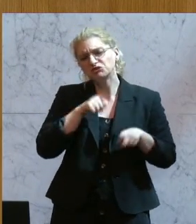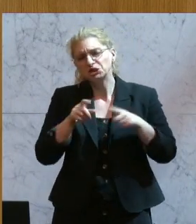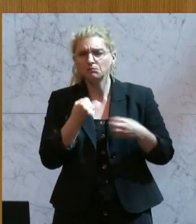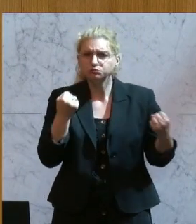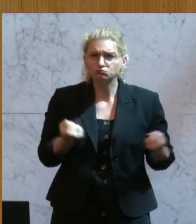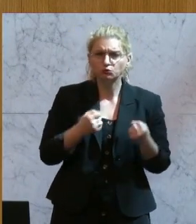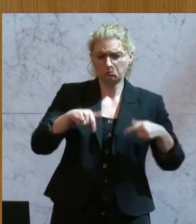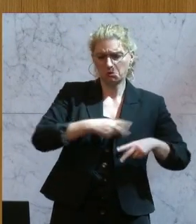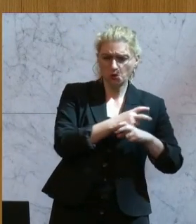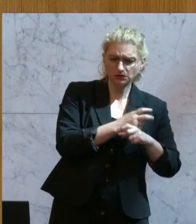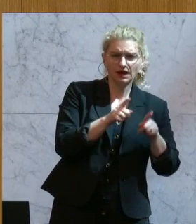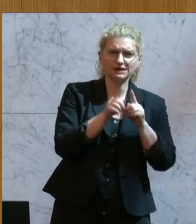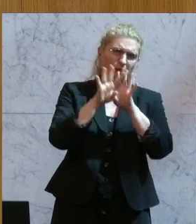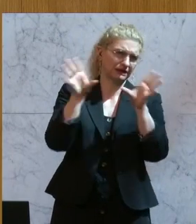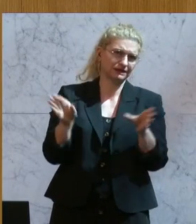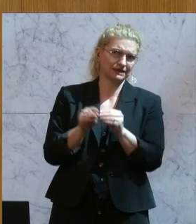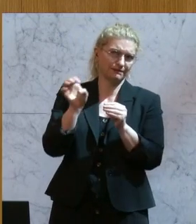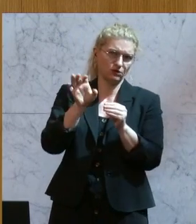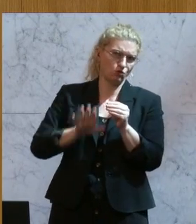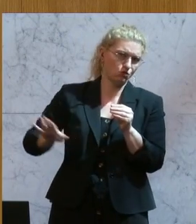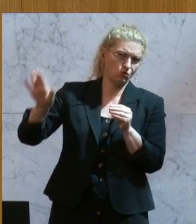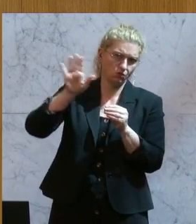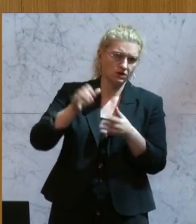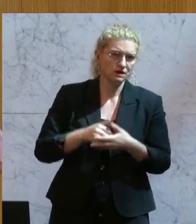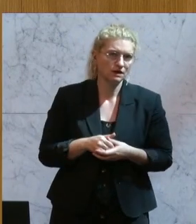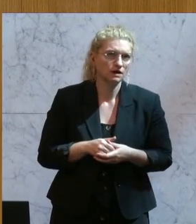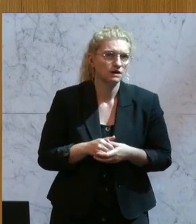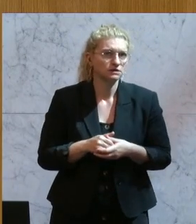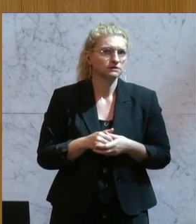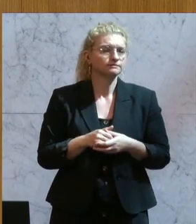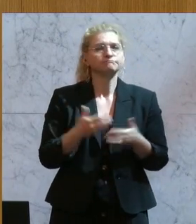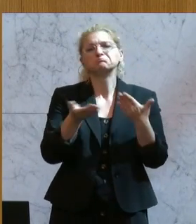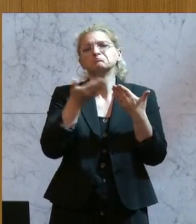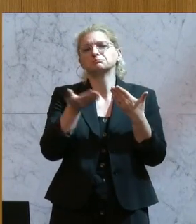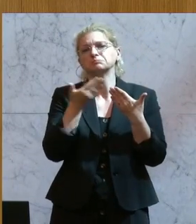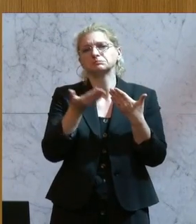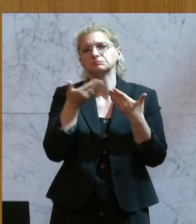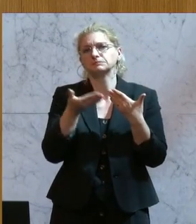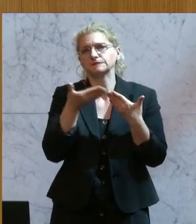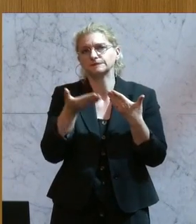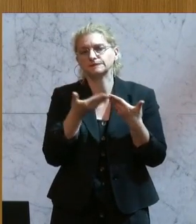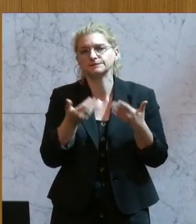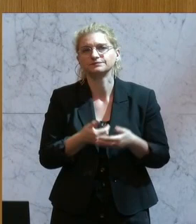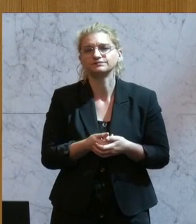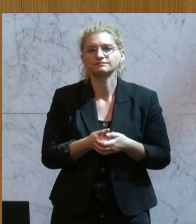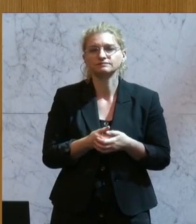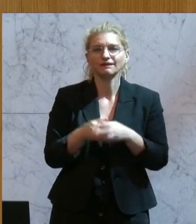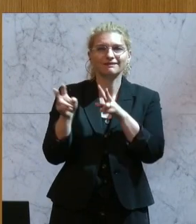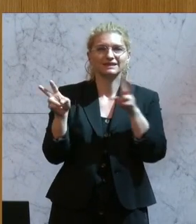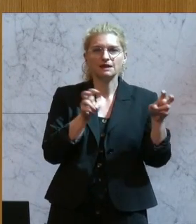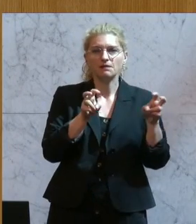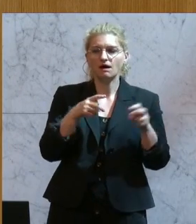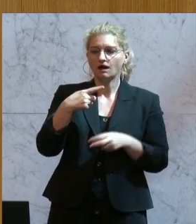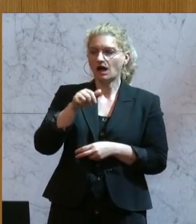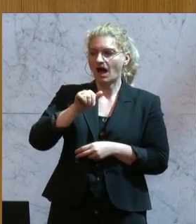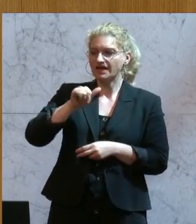sowohl auch in Österreich als insgesamt in der Europäischen Union. Wenn ich hier beispielsweise hervorgreifen darf, das Thema GAIA-X,